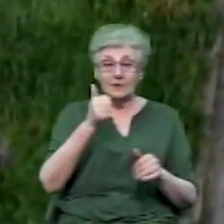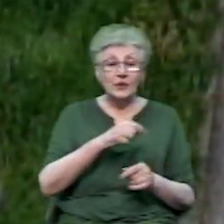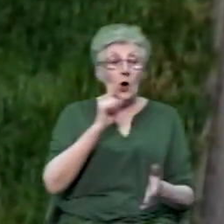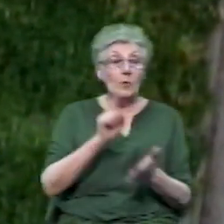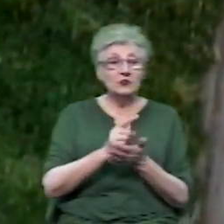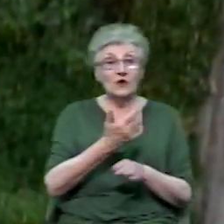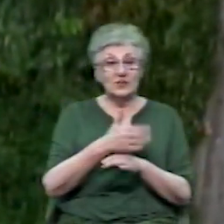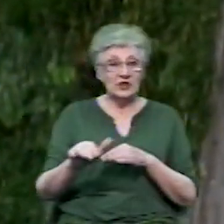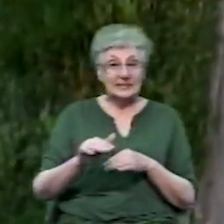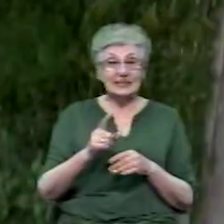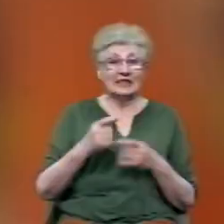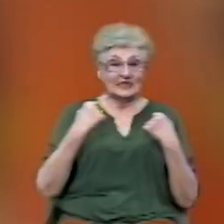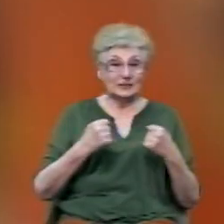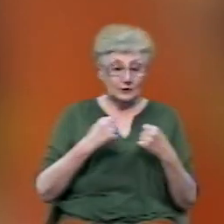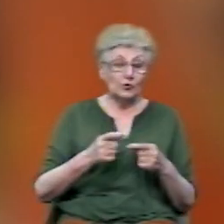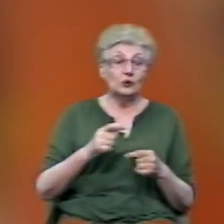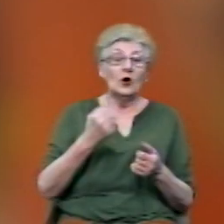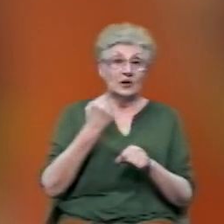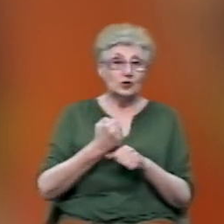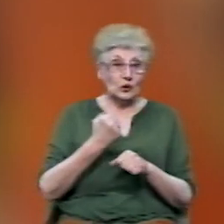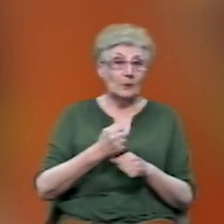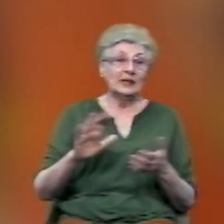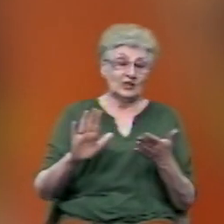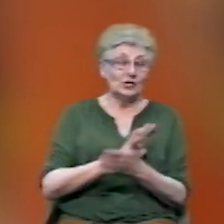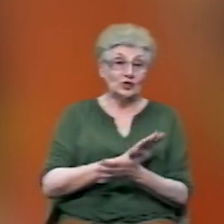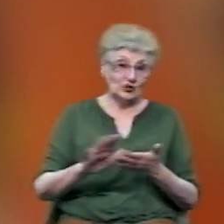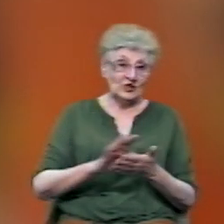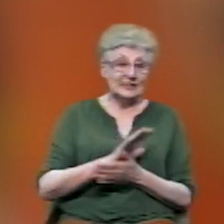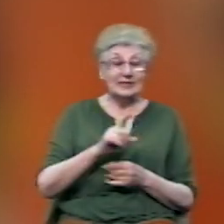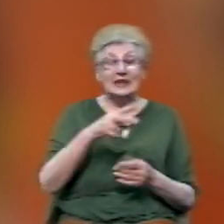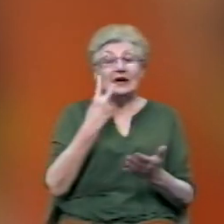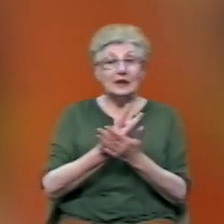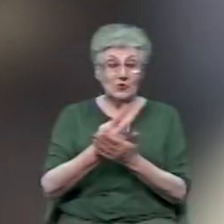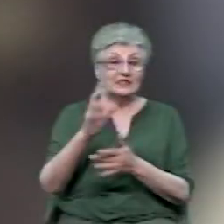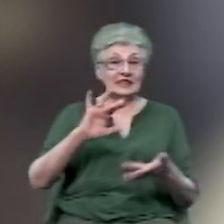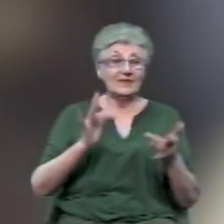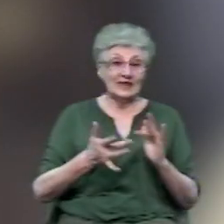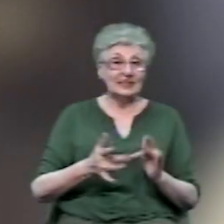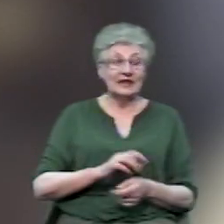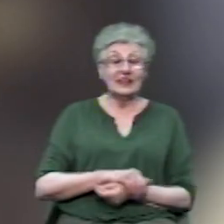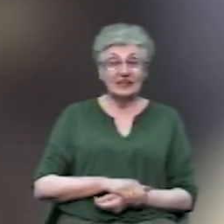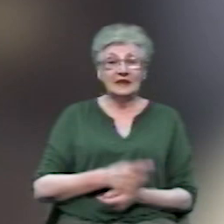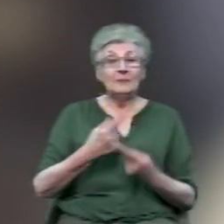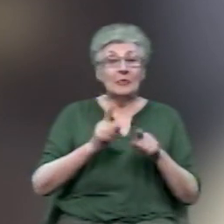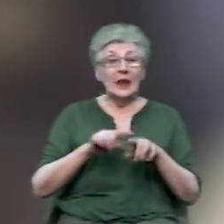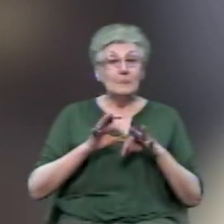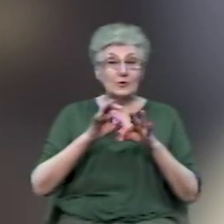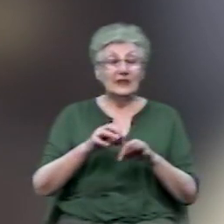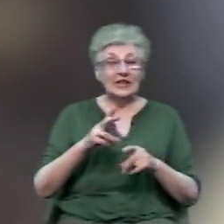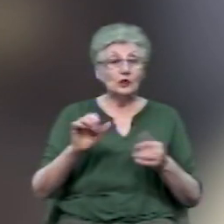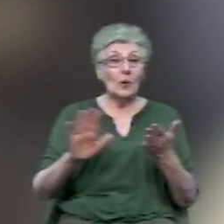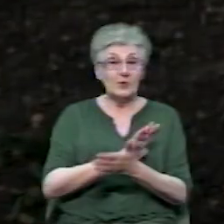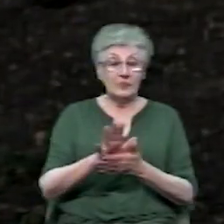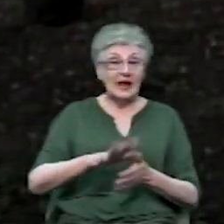частина процесу – зробити фото з повним пакетом сміття та викласти у соцмережах з хештегом «Плогінг». Метою є привернення уваги до проблеми забруднення